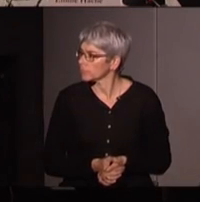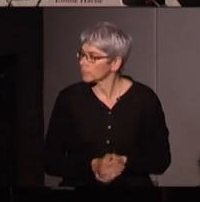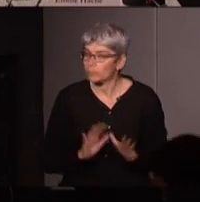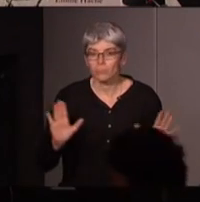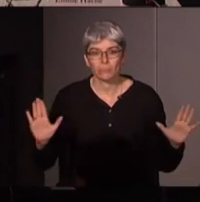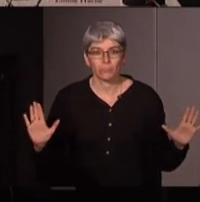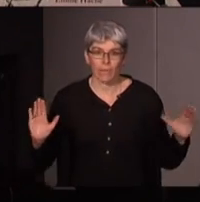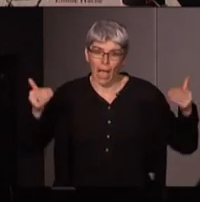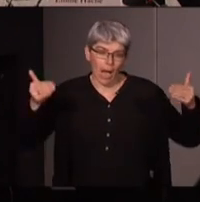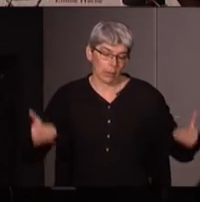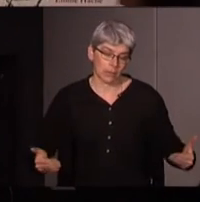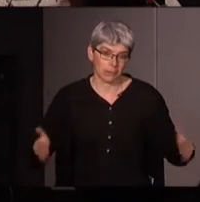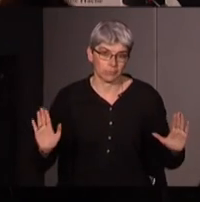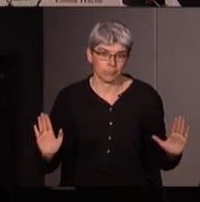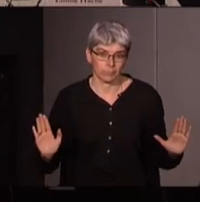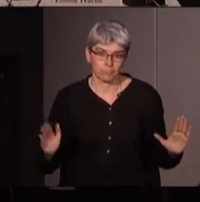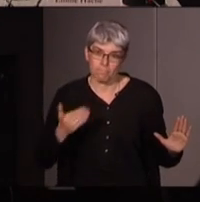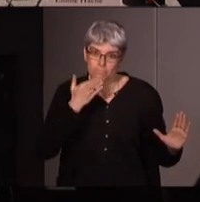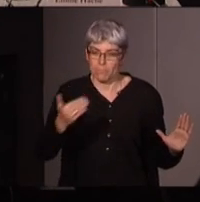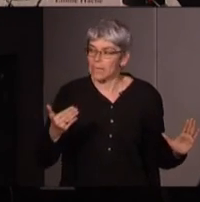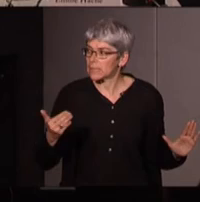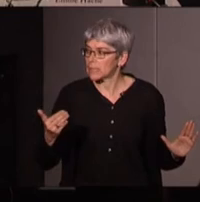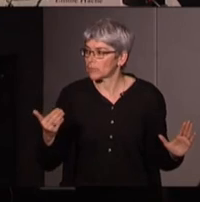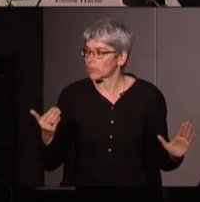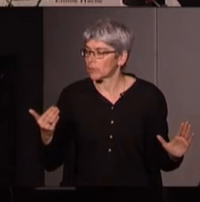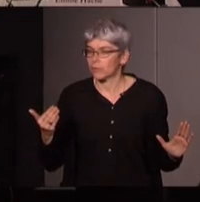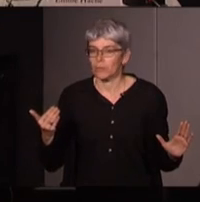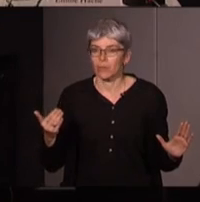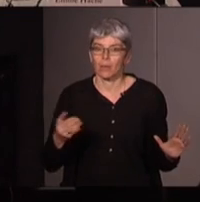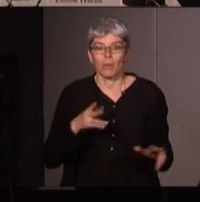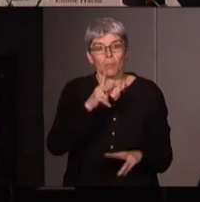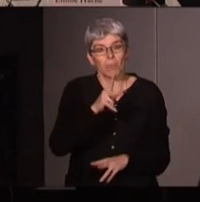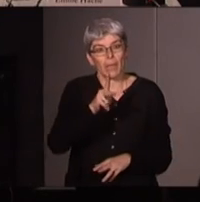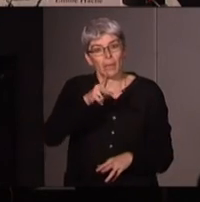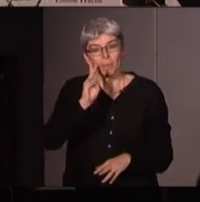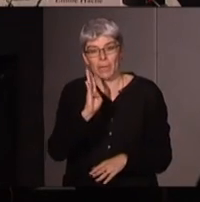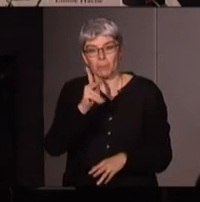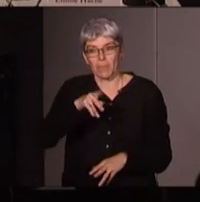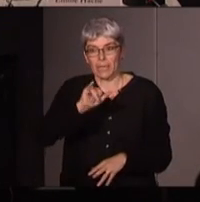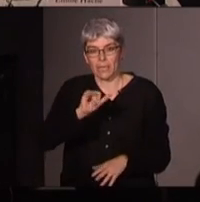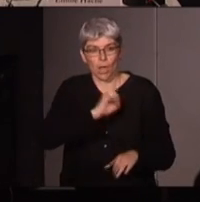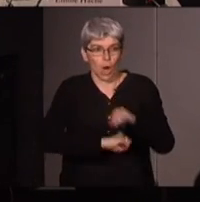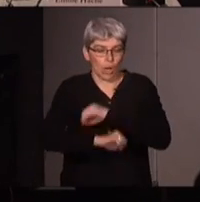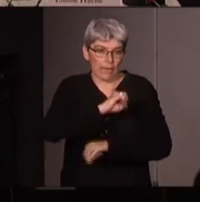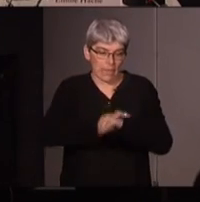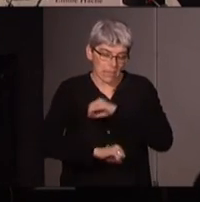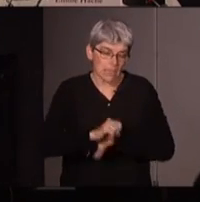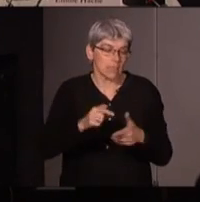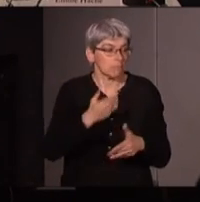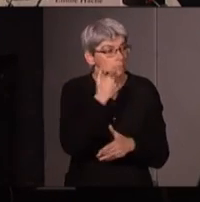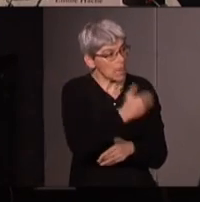on va s'arrêter là et je veux remercier encore une fois la BPI d'avoir organisé ce cycle Émilie H de l'avoir